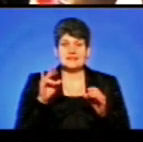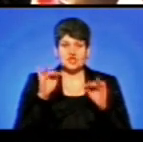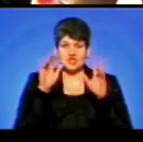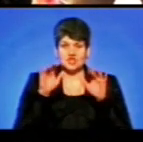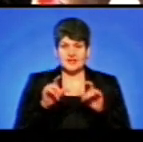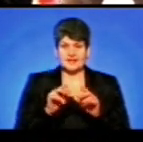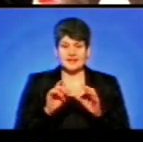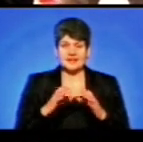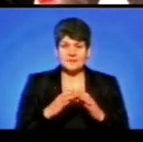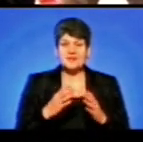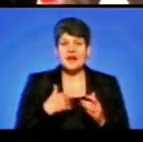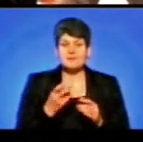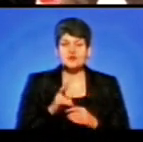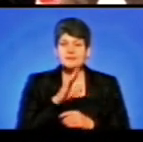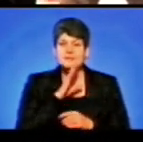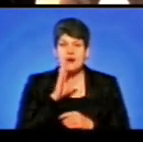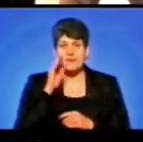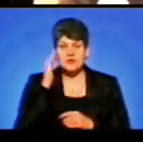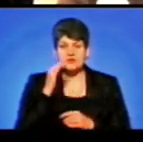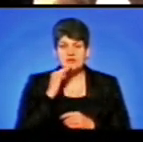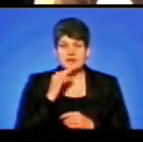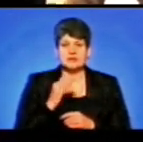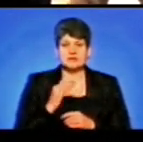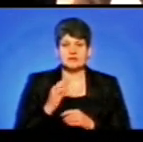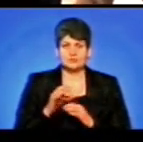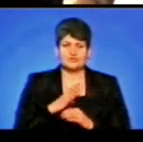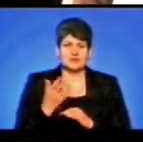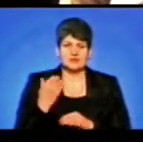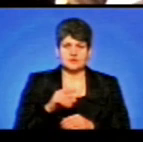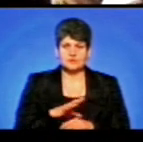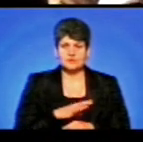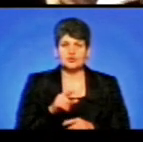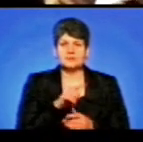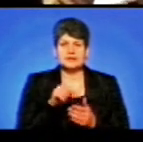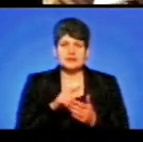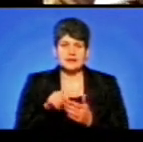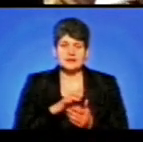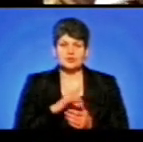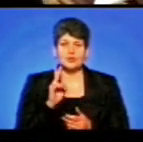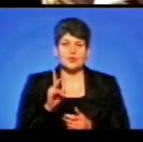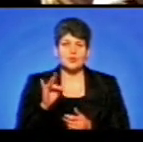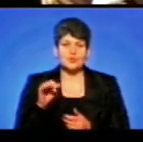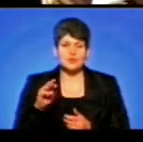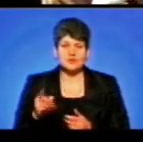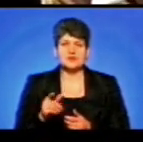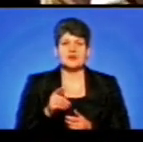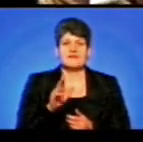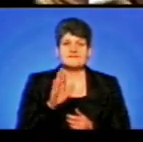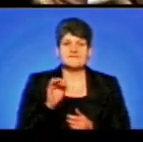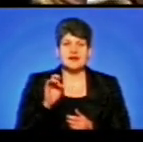прийшов з нами із татом, я був тут ще раніше. Нам задавали питання «Круть» і «Верткоти»,